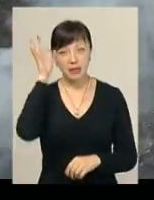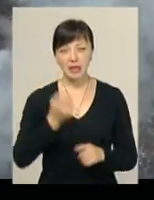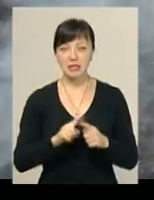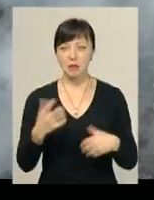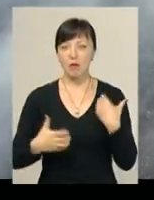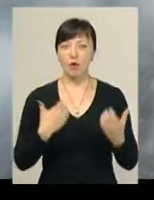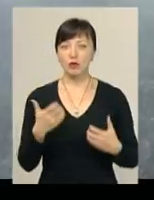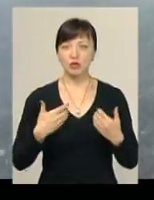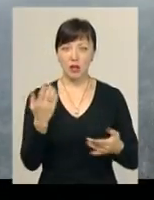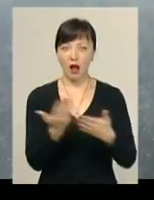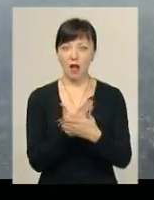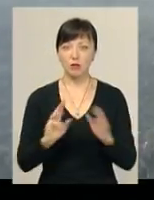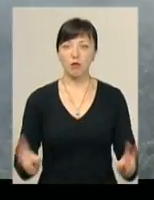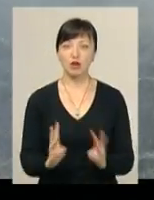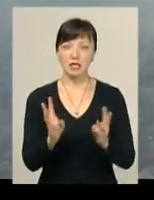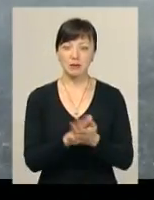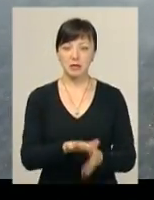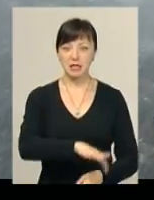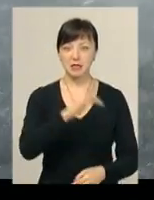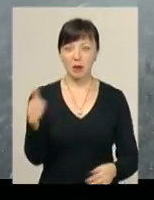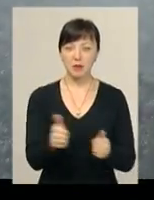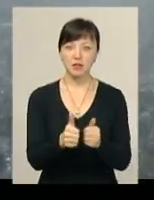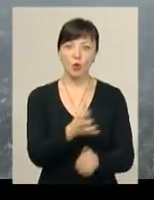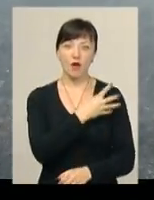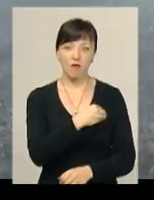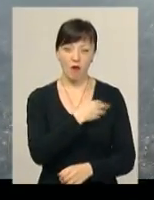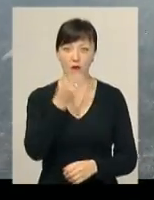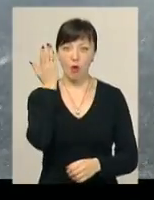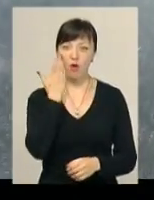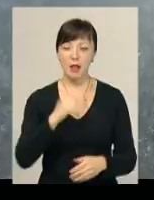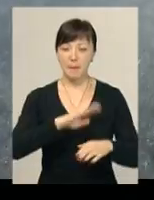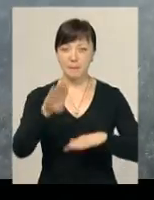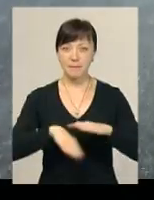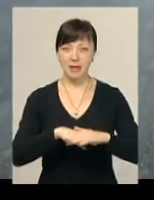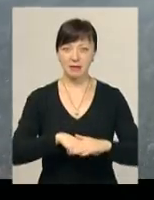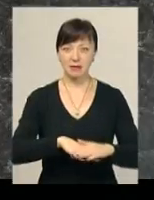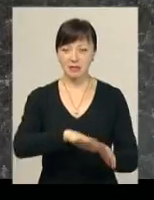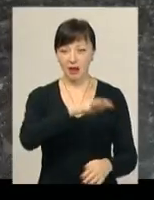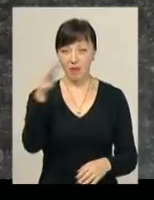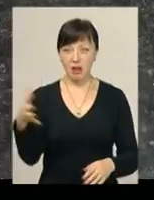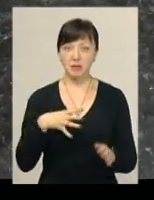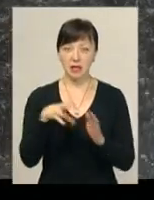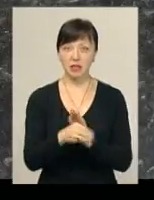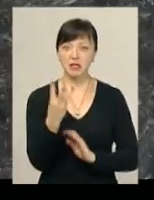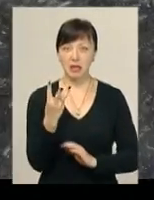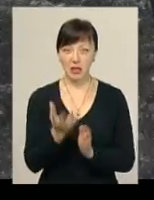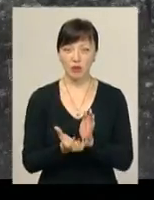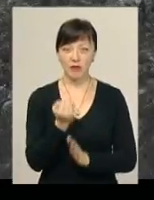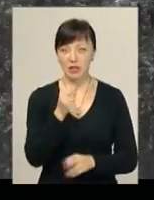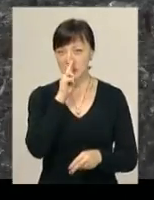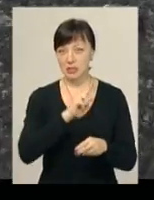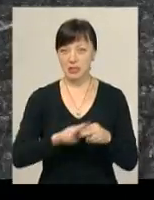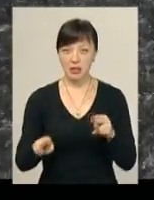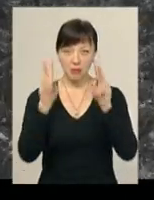ці моторошні кадри пожежі на сміттєзвалищі поблизу Львова, коли під завалами згинули троє рятувальників та зник безвісти